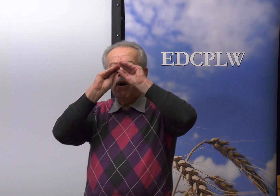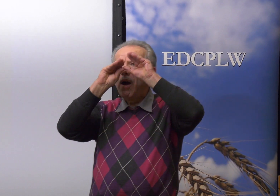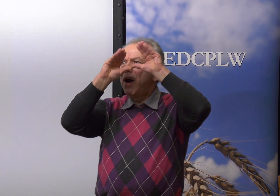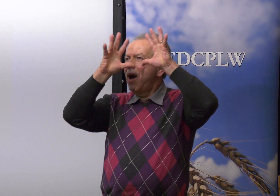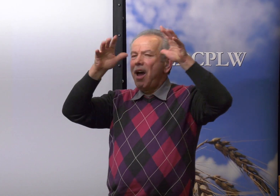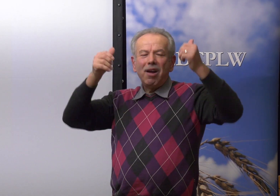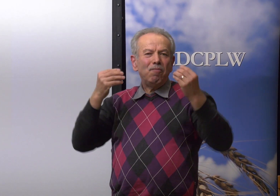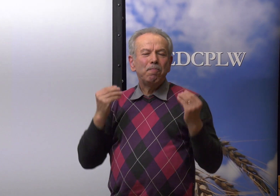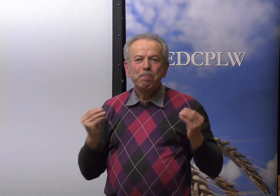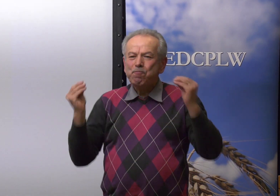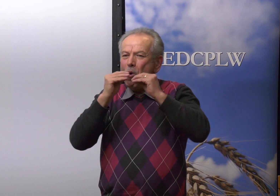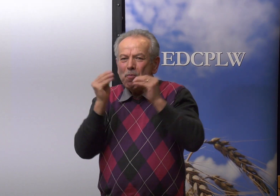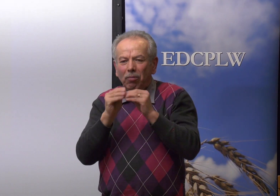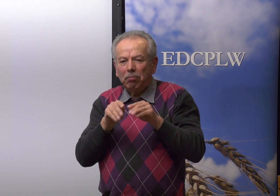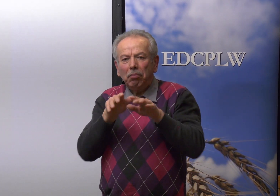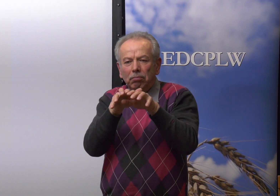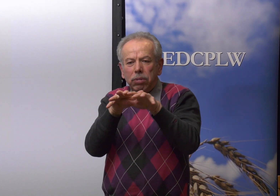Örülök, hogy együtt vagyunk itt.